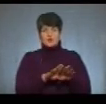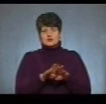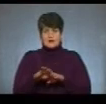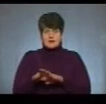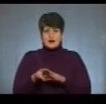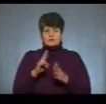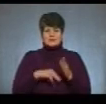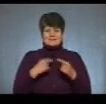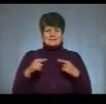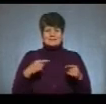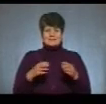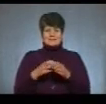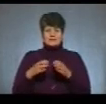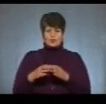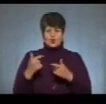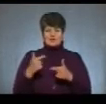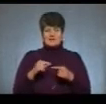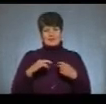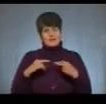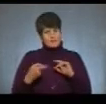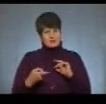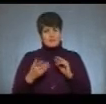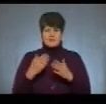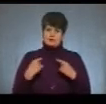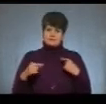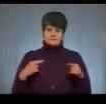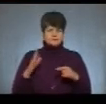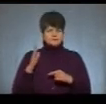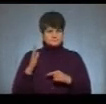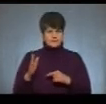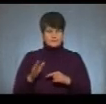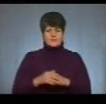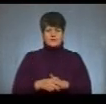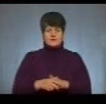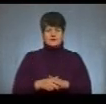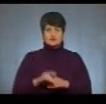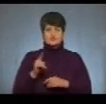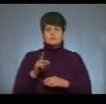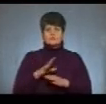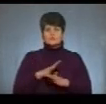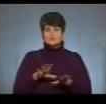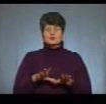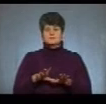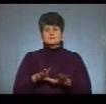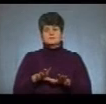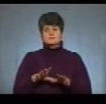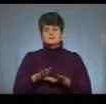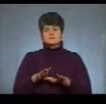а податки для різних категорій готелів навпаки мають відрізнятися. Пояснює чому. Щоб не виходило, що